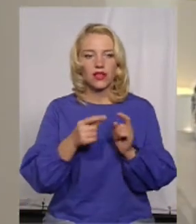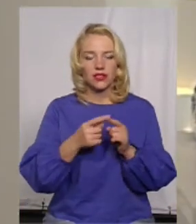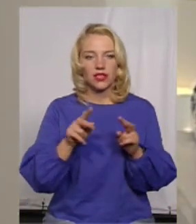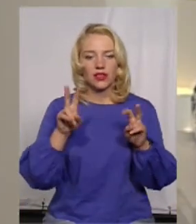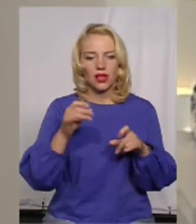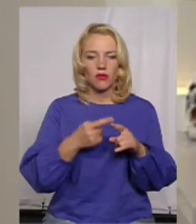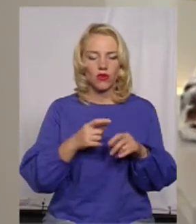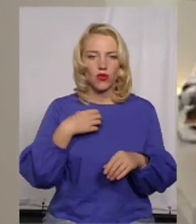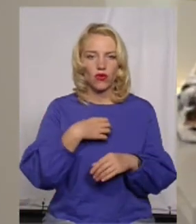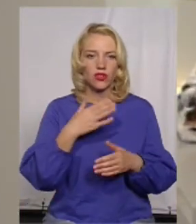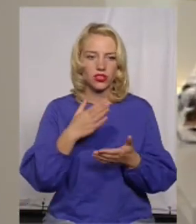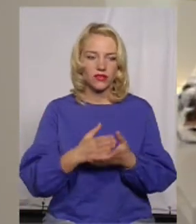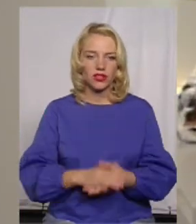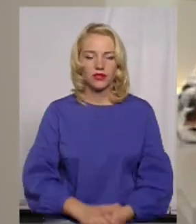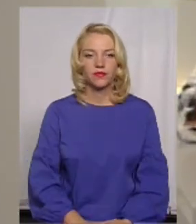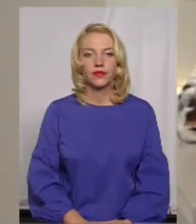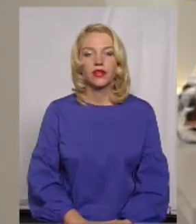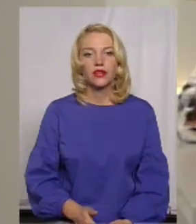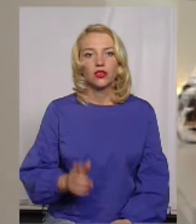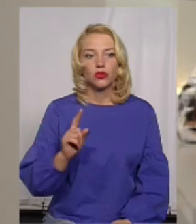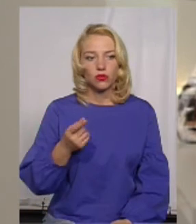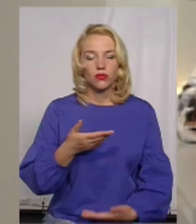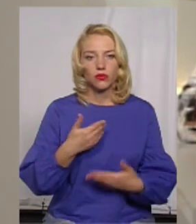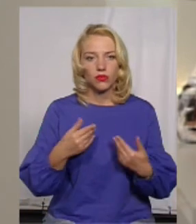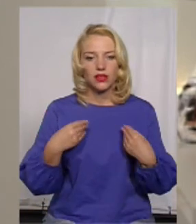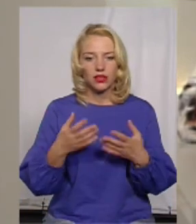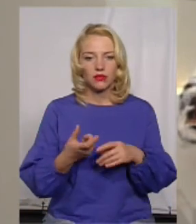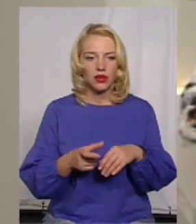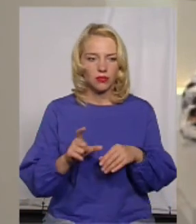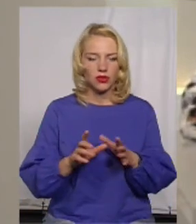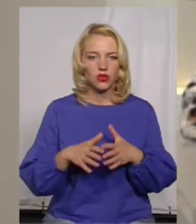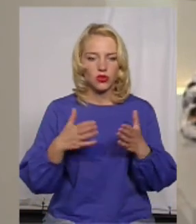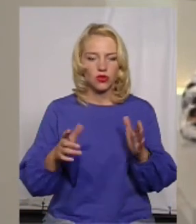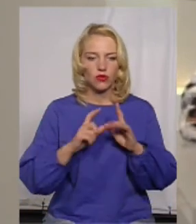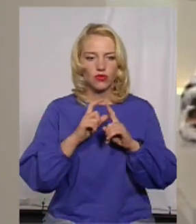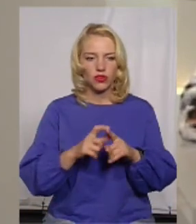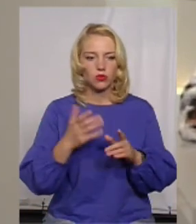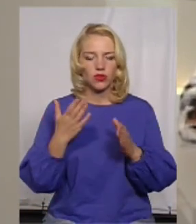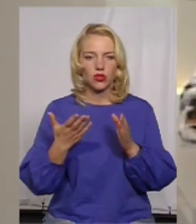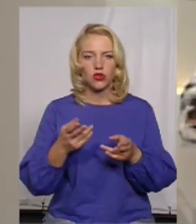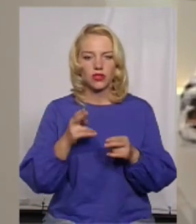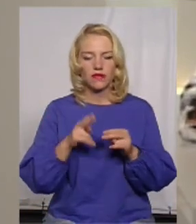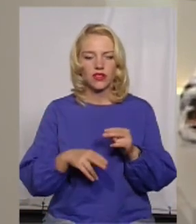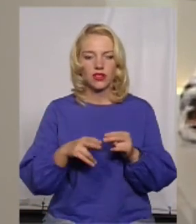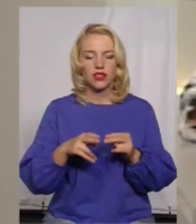менше, воно важливе, тому ми дамо більшу розвогу відповідь в кінці, якщо залишиться час.